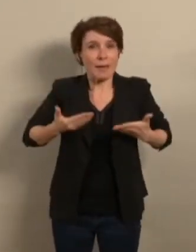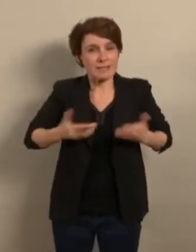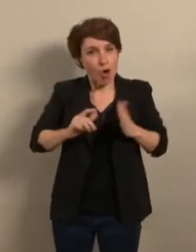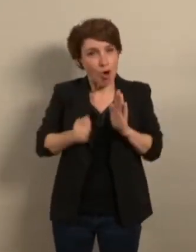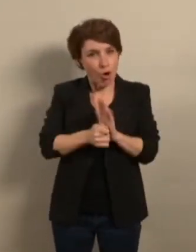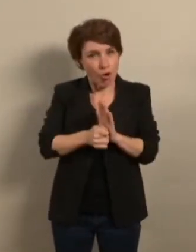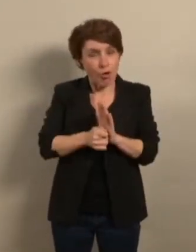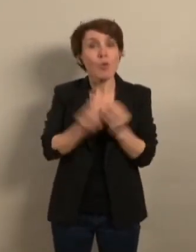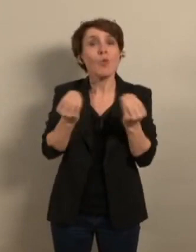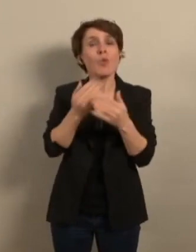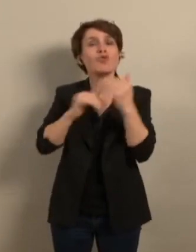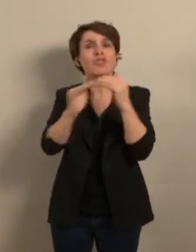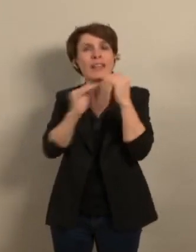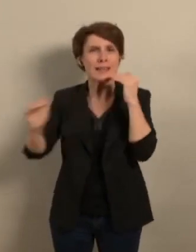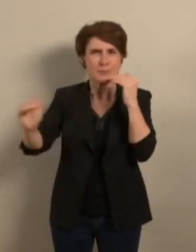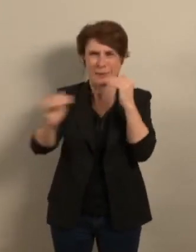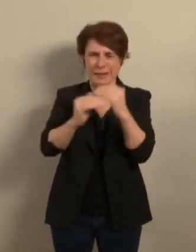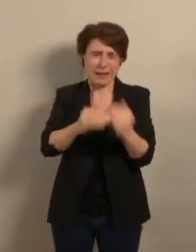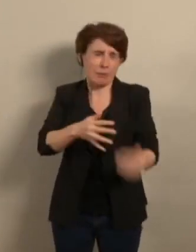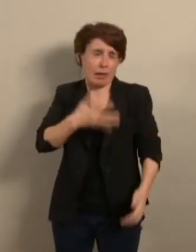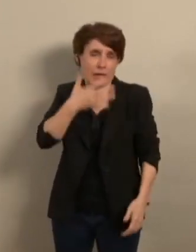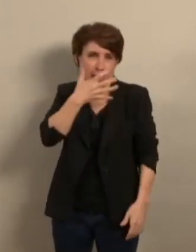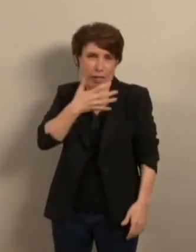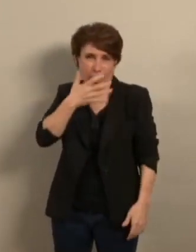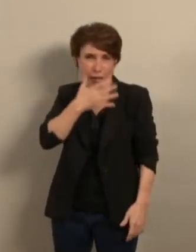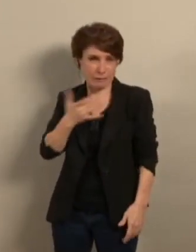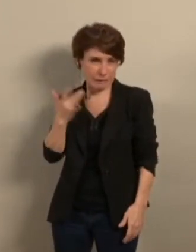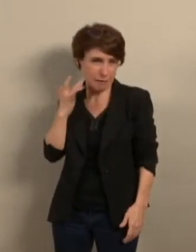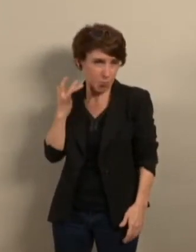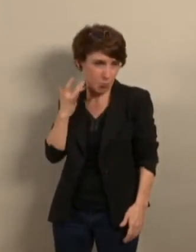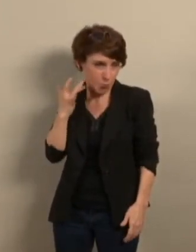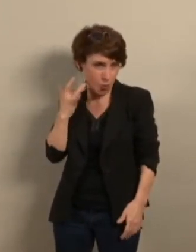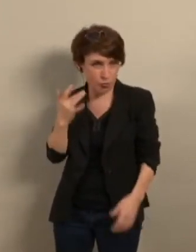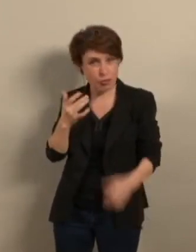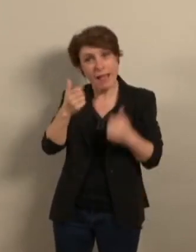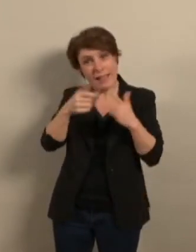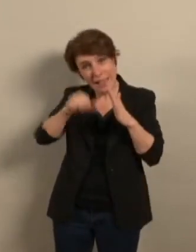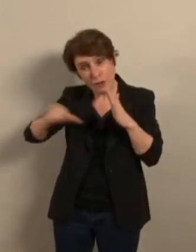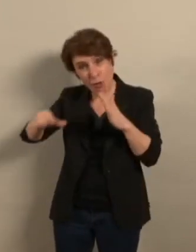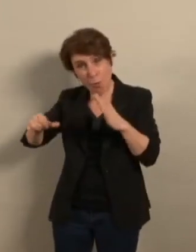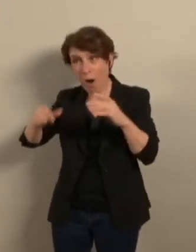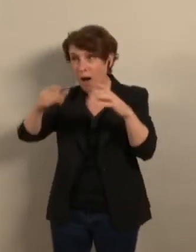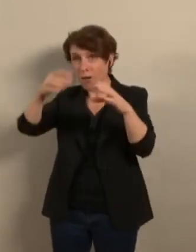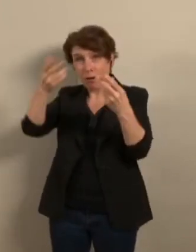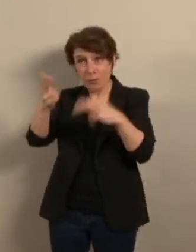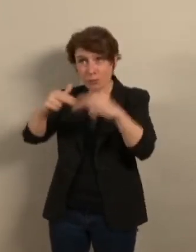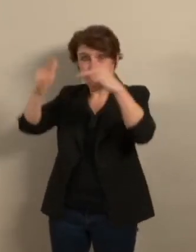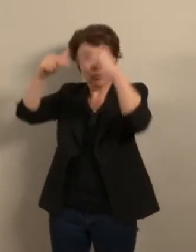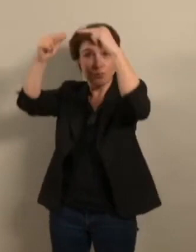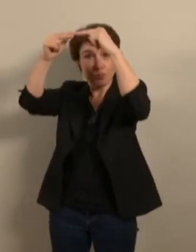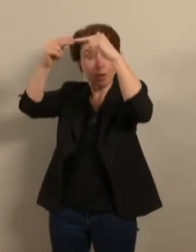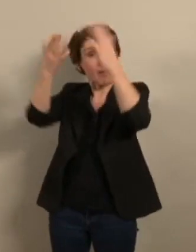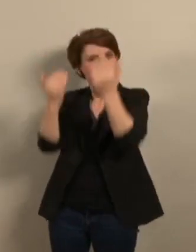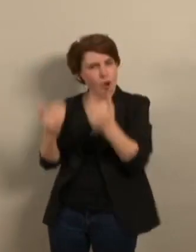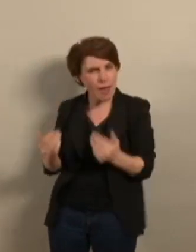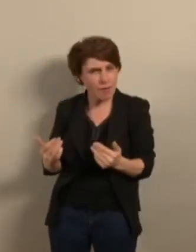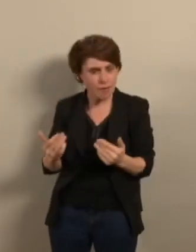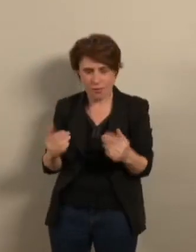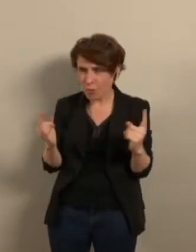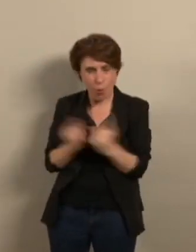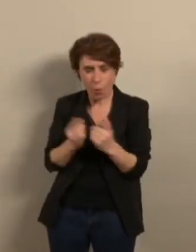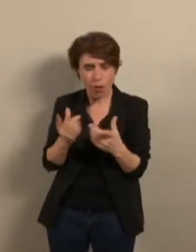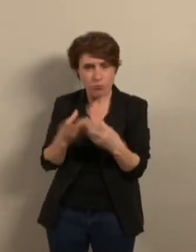la laideur n'a d'égal que le coût de 110 000 euros, pour quelques mois seulement, avant d'être démontée. Avec le